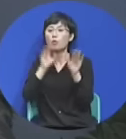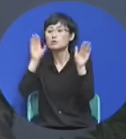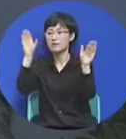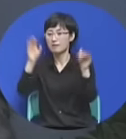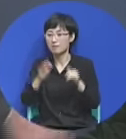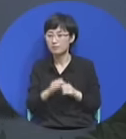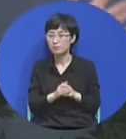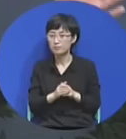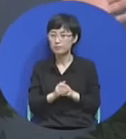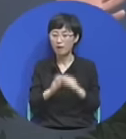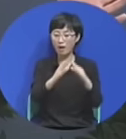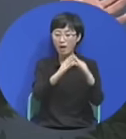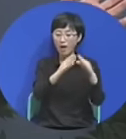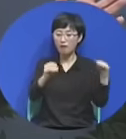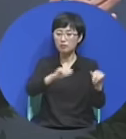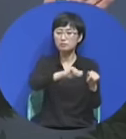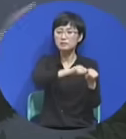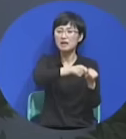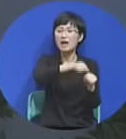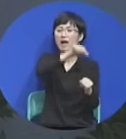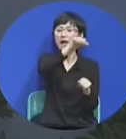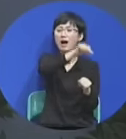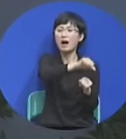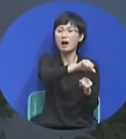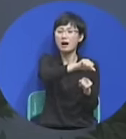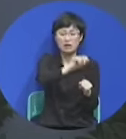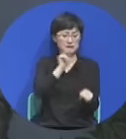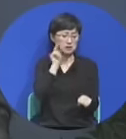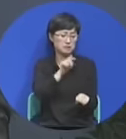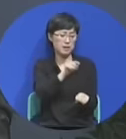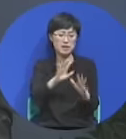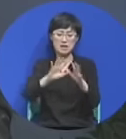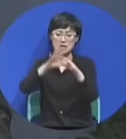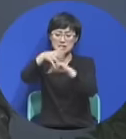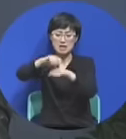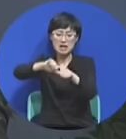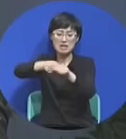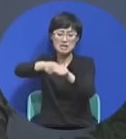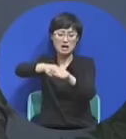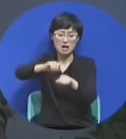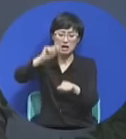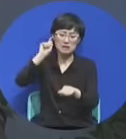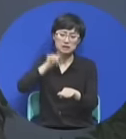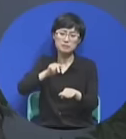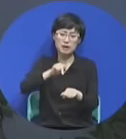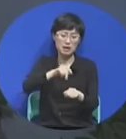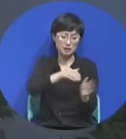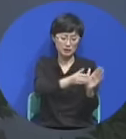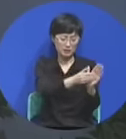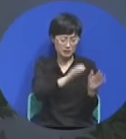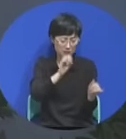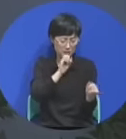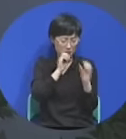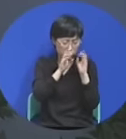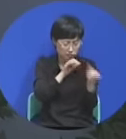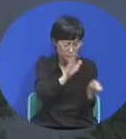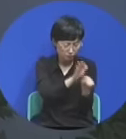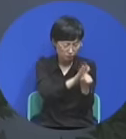애급의 큰 재앙과 세계장을 막아야 되겠는데 네가 가서 피제사 드리러 가라.